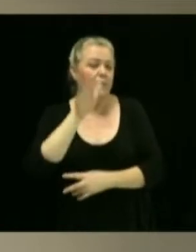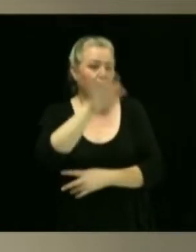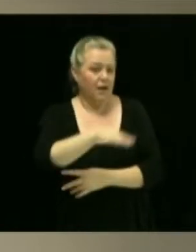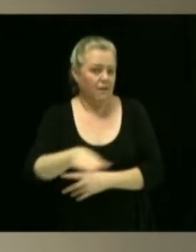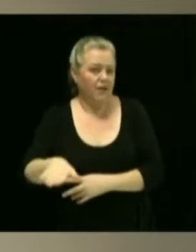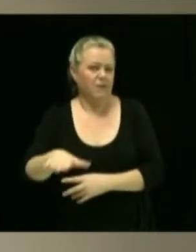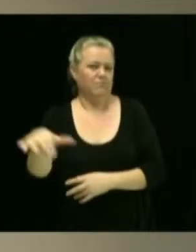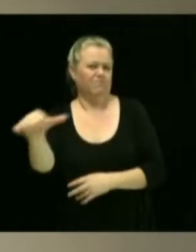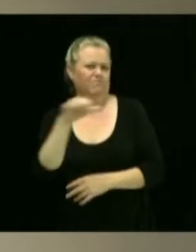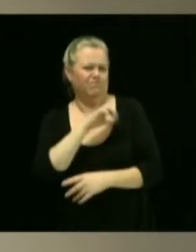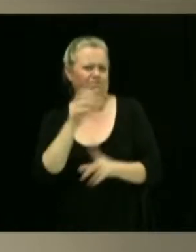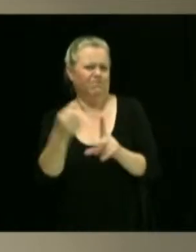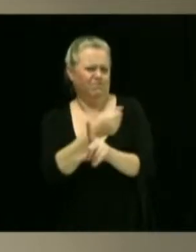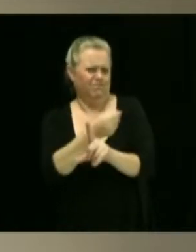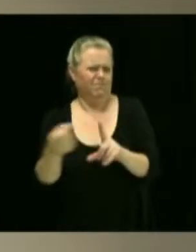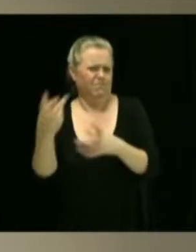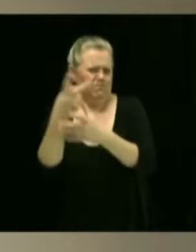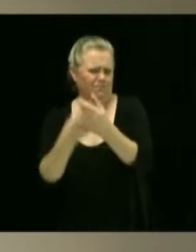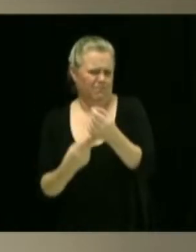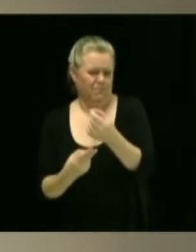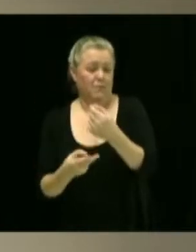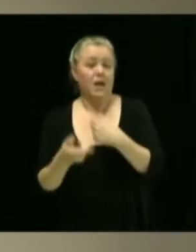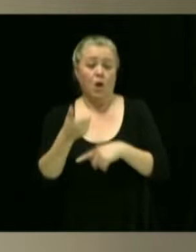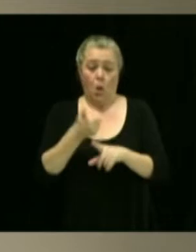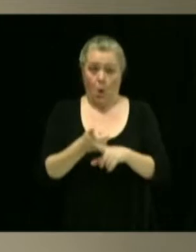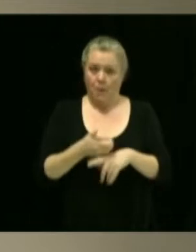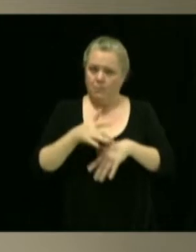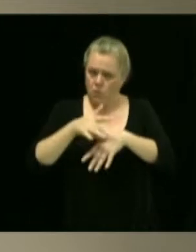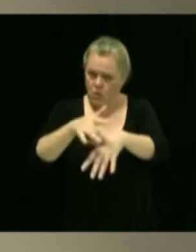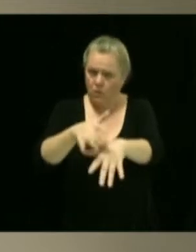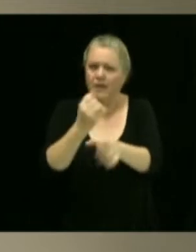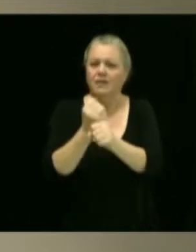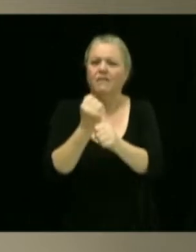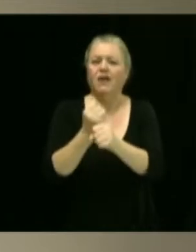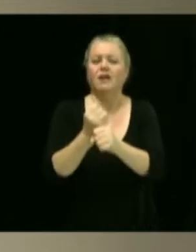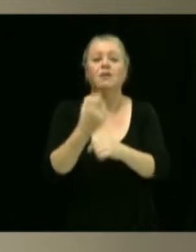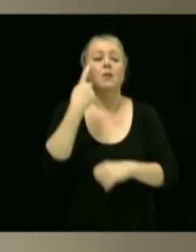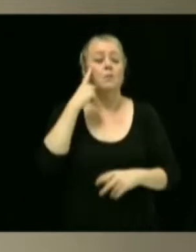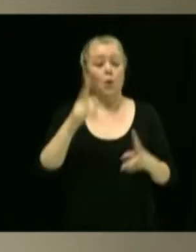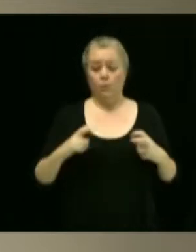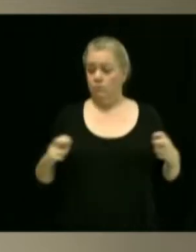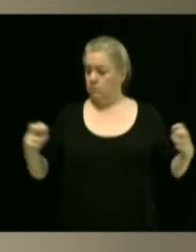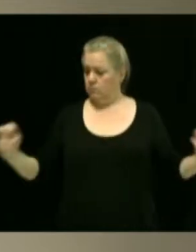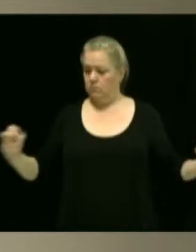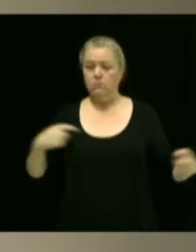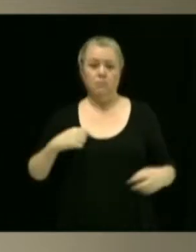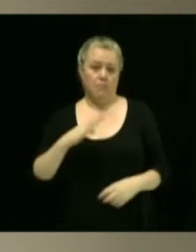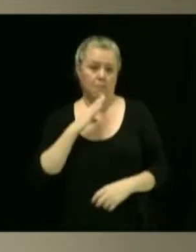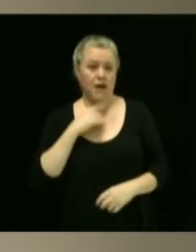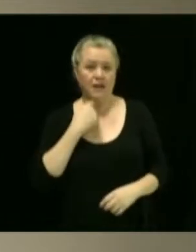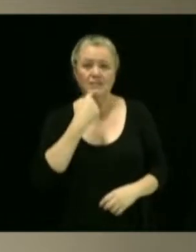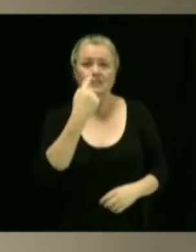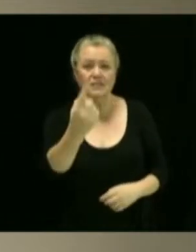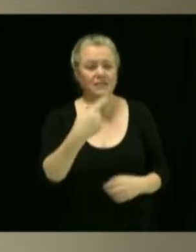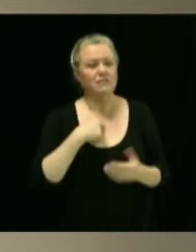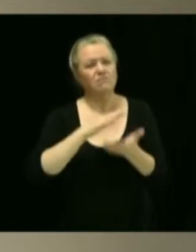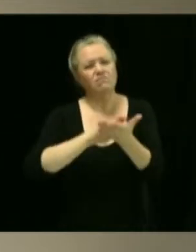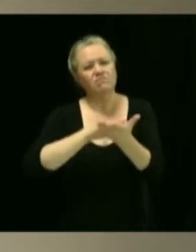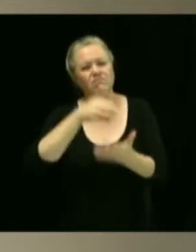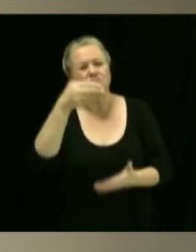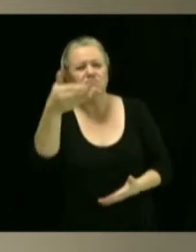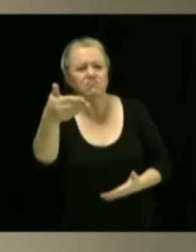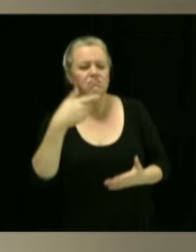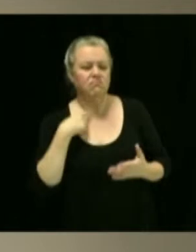à l'œuvre sur le terrain. Au nom de mes collègues du conseil municipal, je tiens à saluer le travail de ces intervenants de première ligne